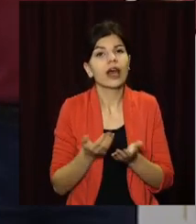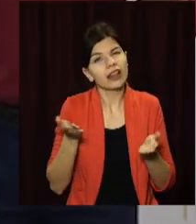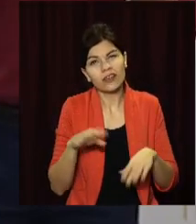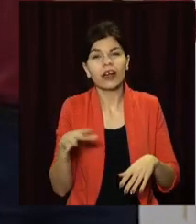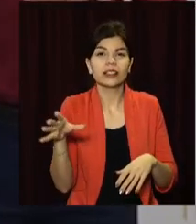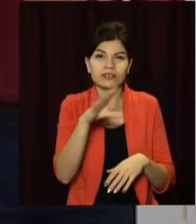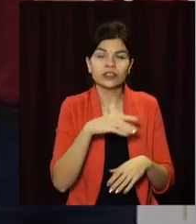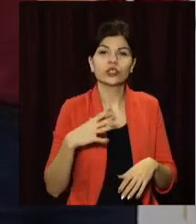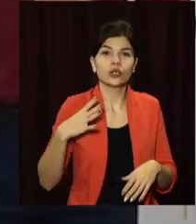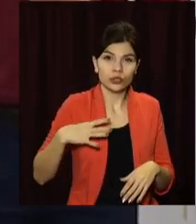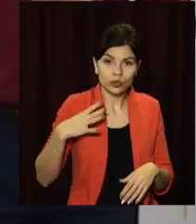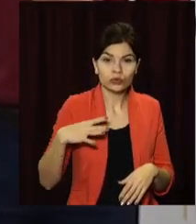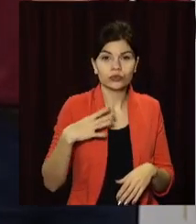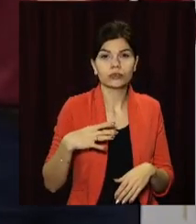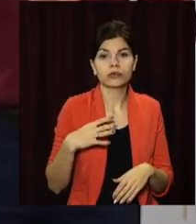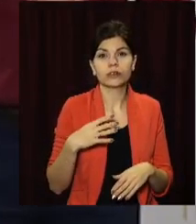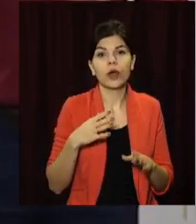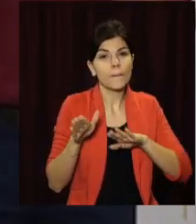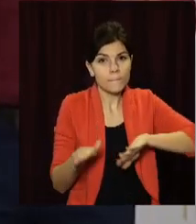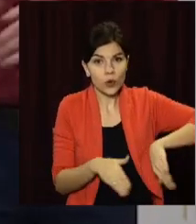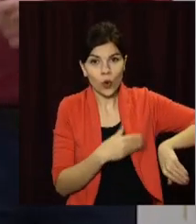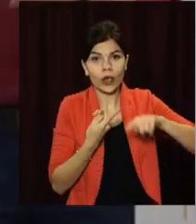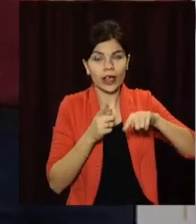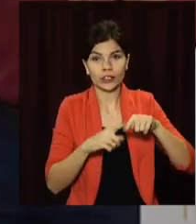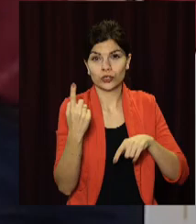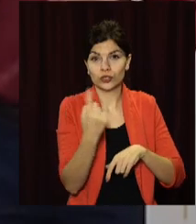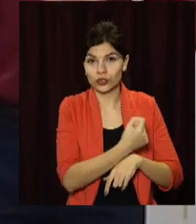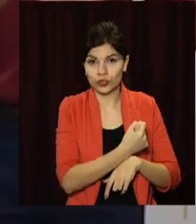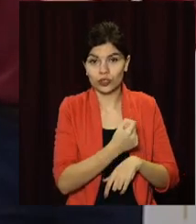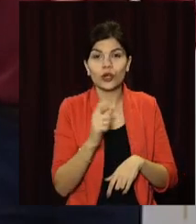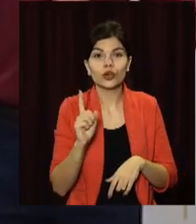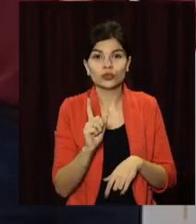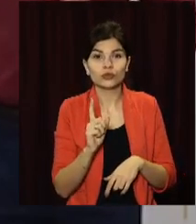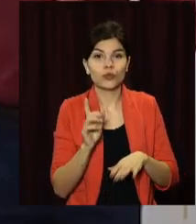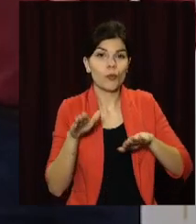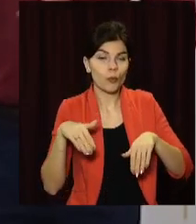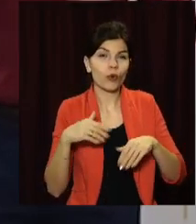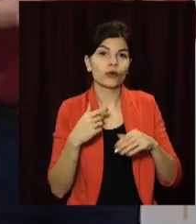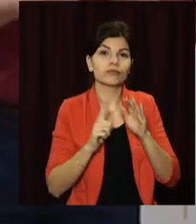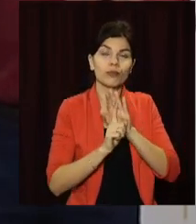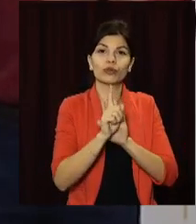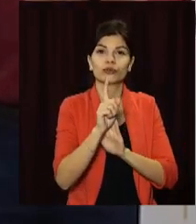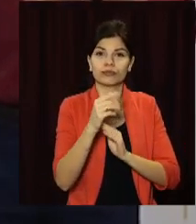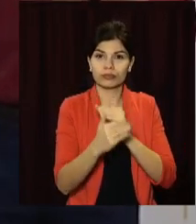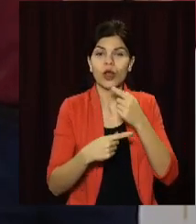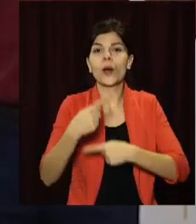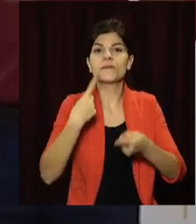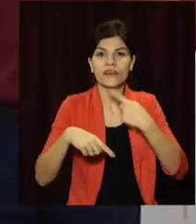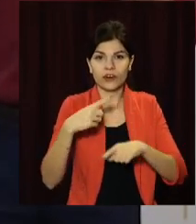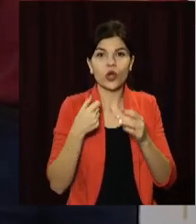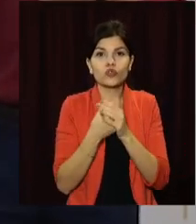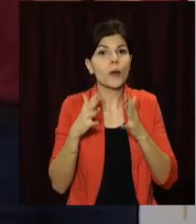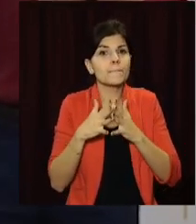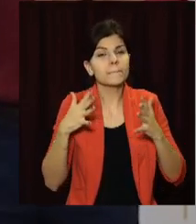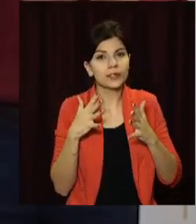Давайте всі їх дочекаємось, пройдемо цей тиждень, щоб потім почали поступово повертатися до